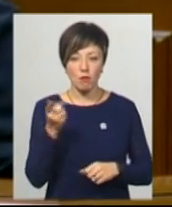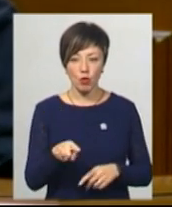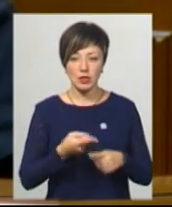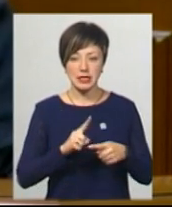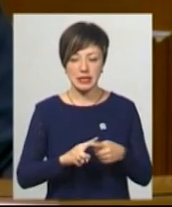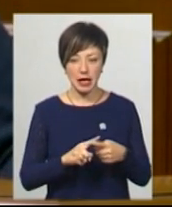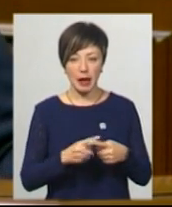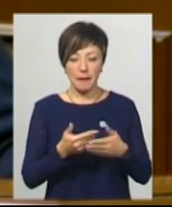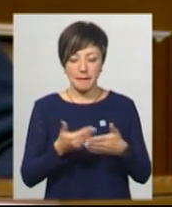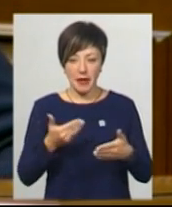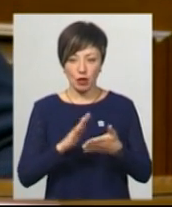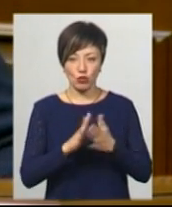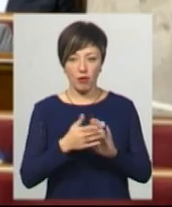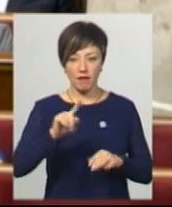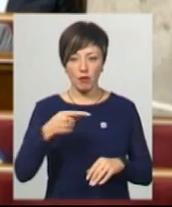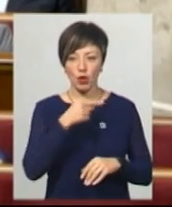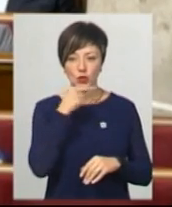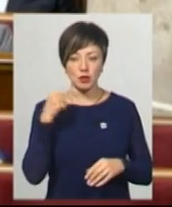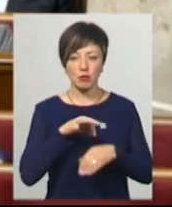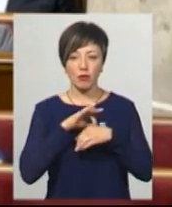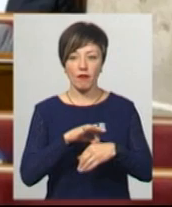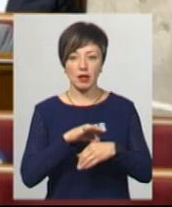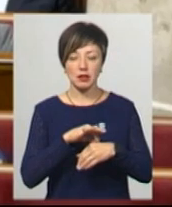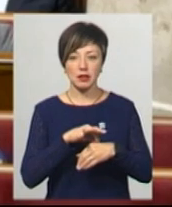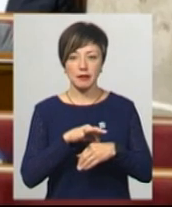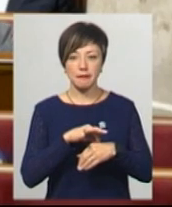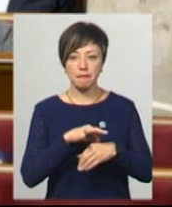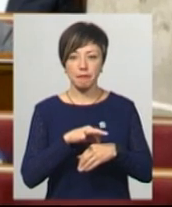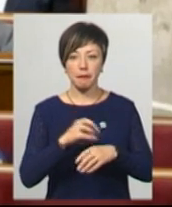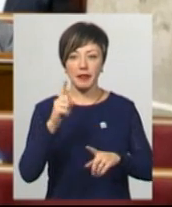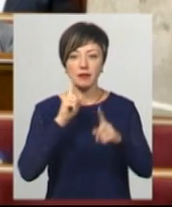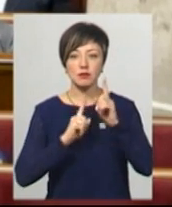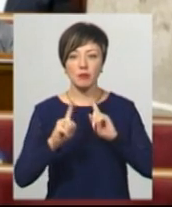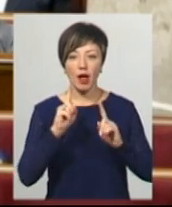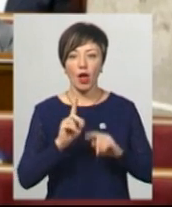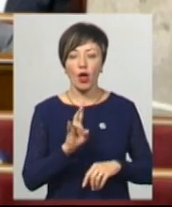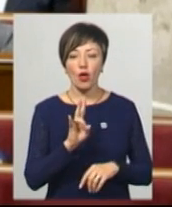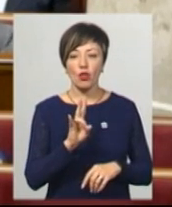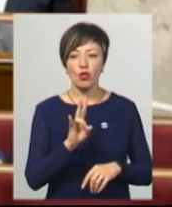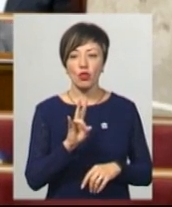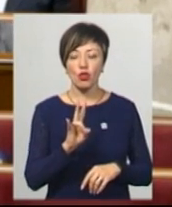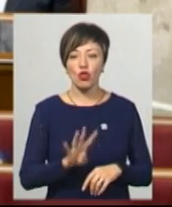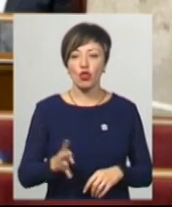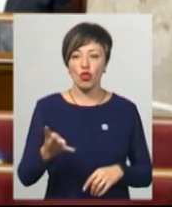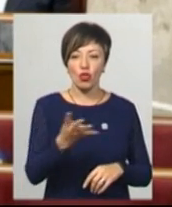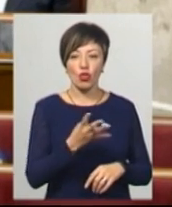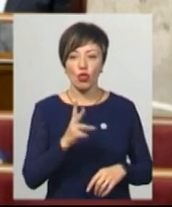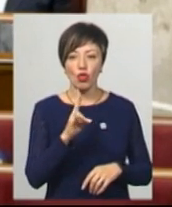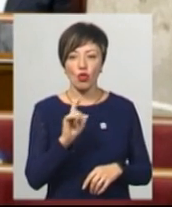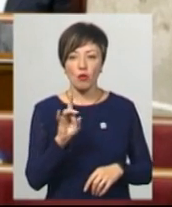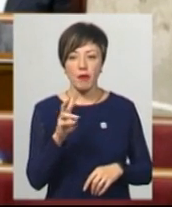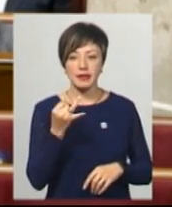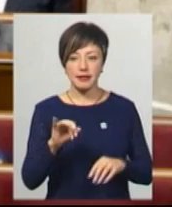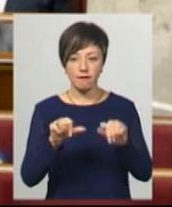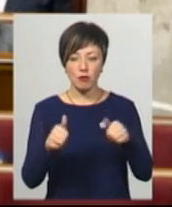передумова, вимога Росії для проведення саміту в нормандському форматі. Це їхня передумова